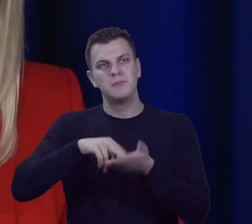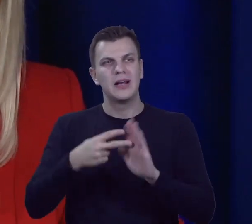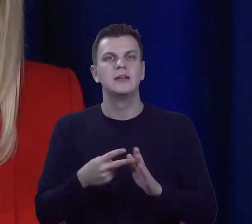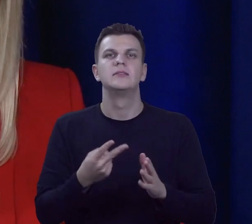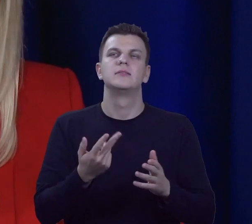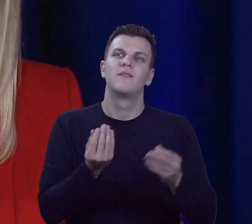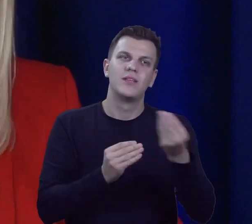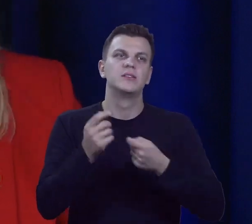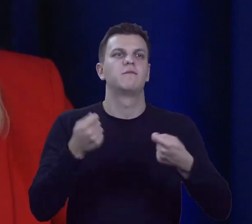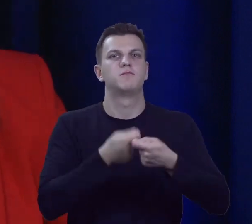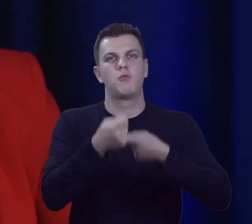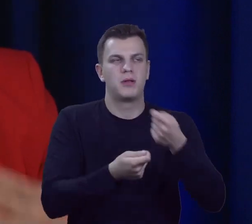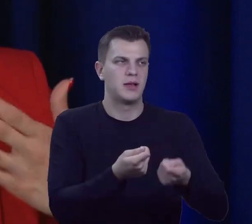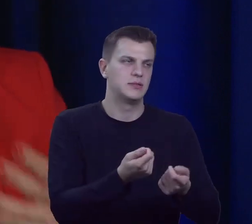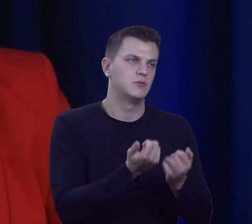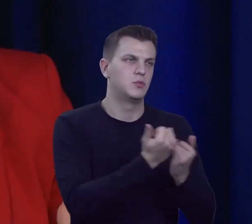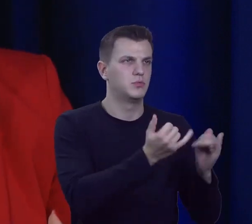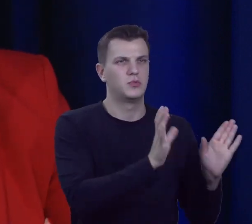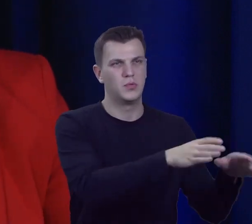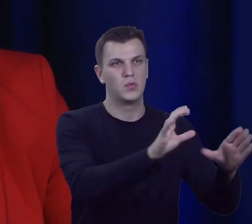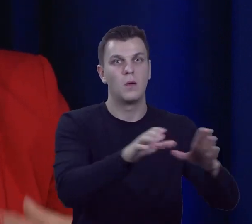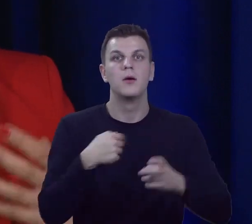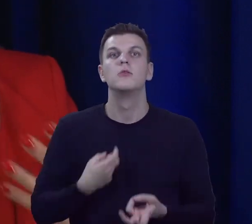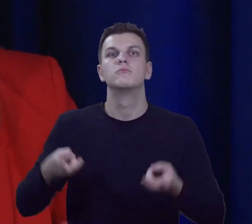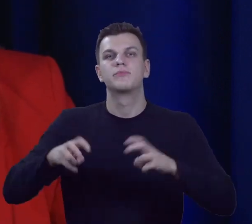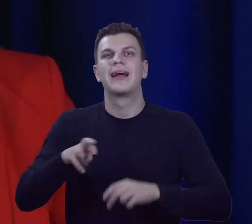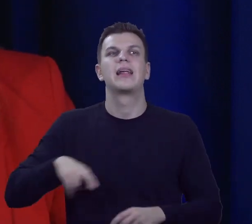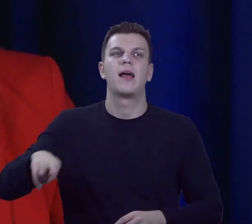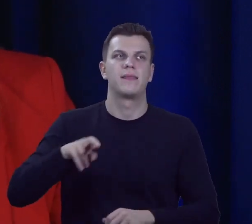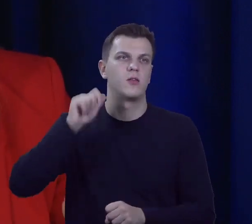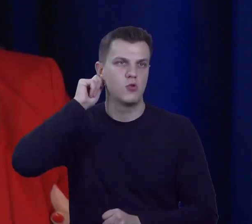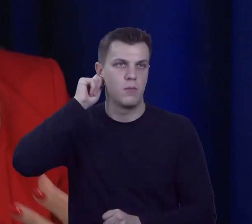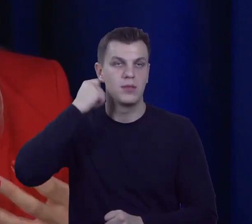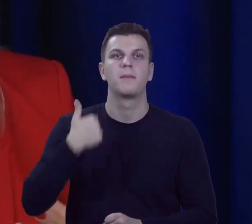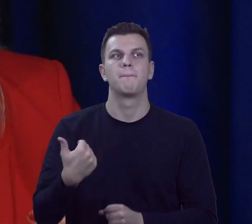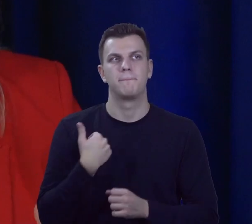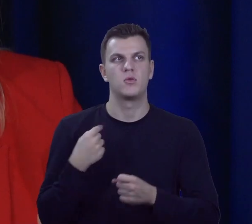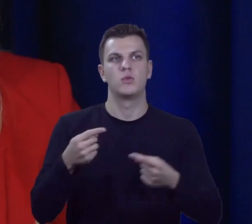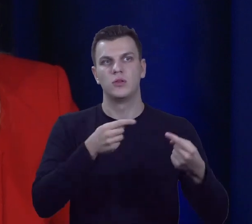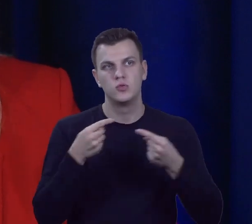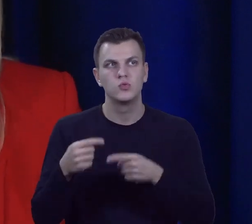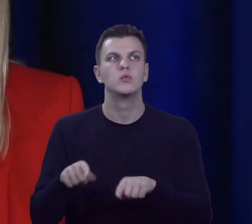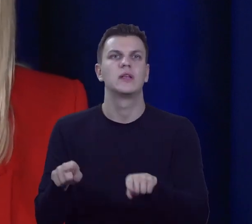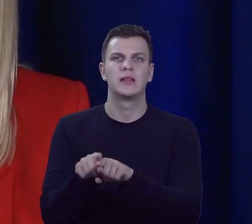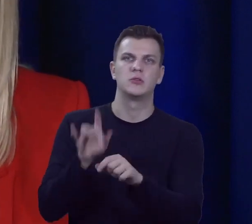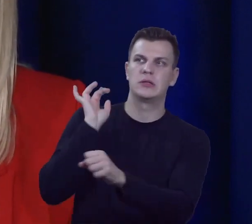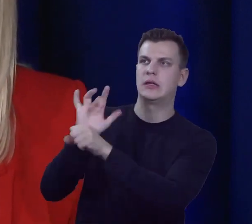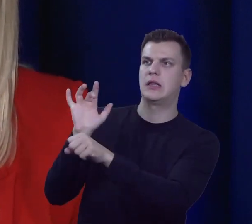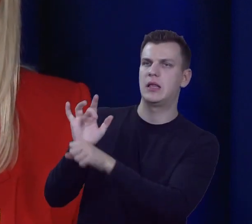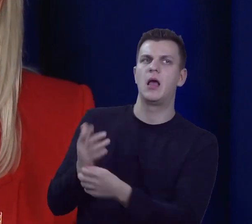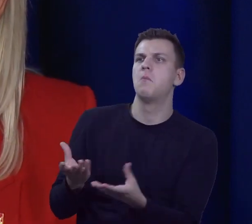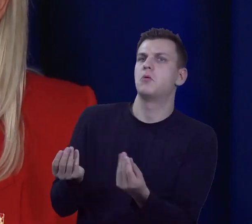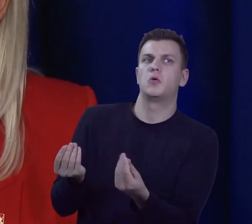różnymi gremiami, powołałam Radę Kobiet, była dyskusja i krytyka, po co to jest potrzebne.